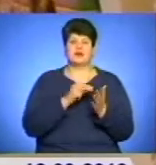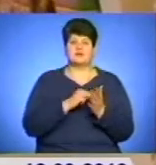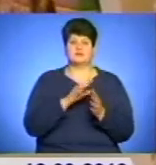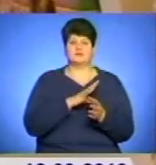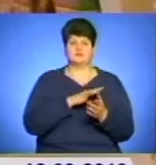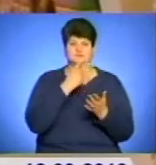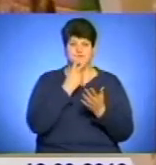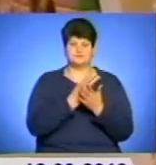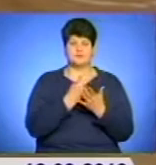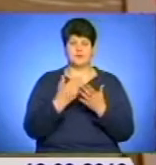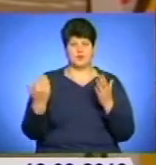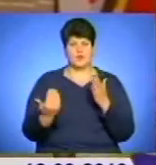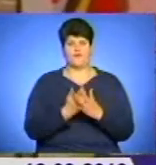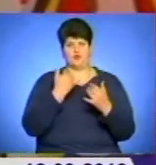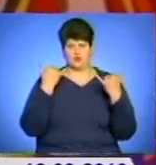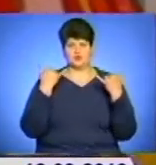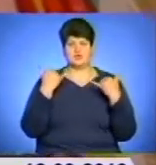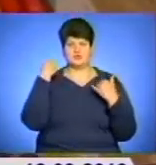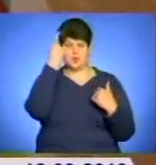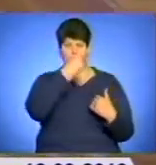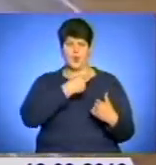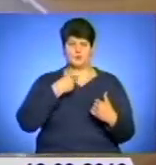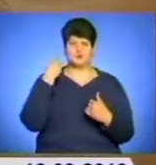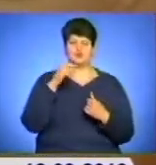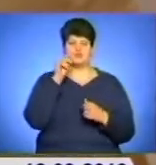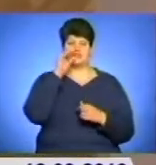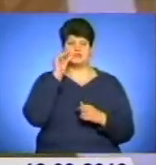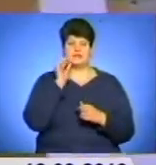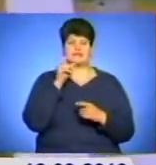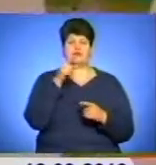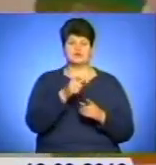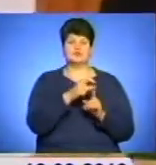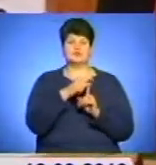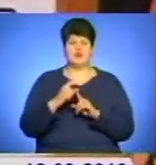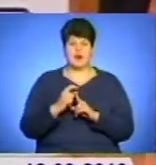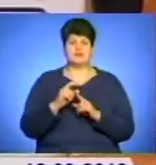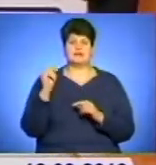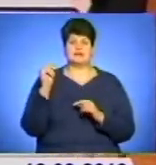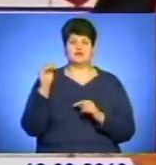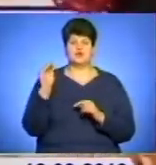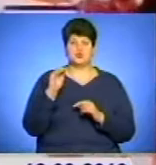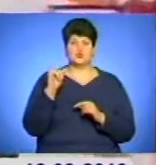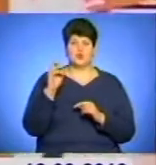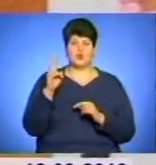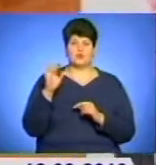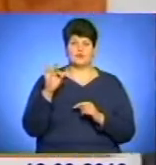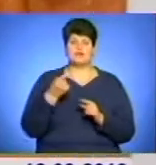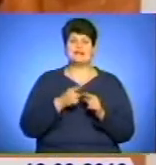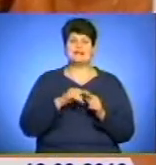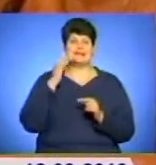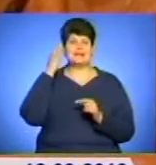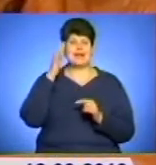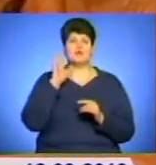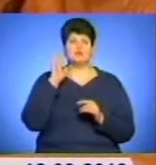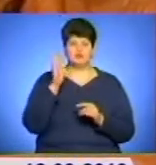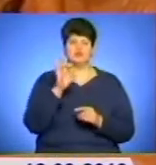демонстрація нового та сучасного образу Шевченка. За словами ініціатора фестивалю Валентини Жуковської, ці ідеї будуть